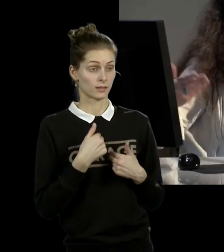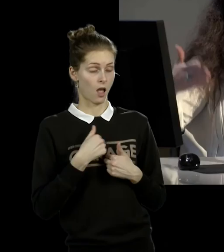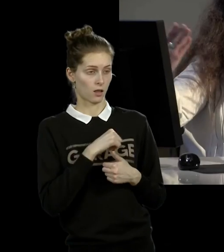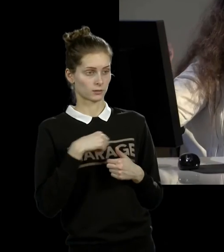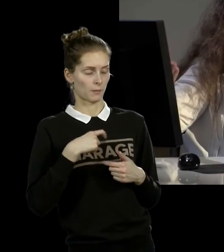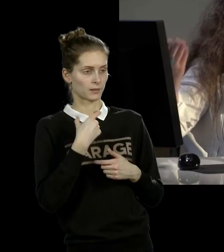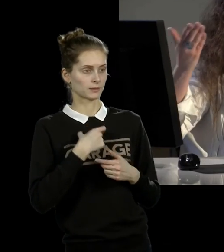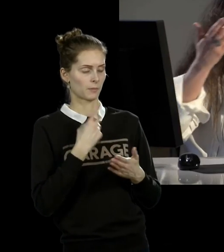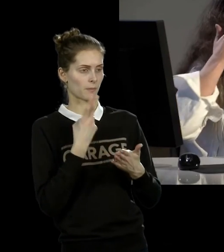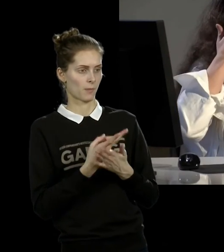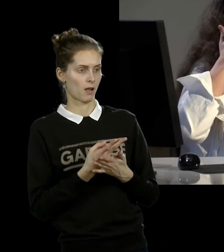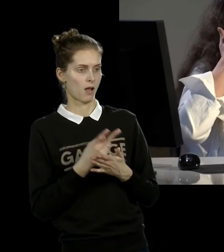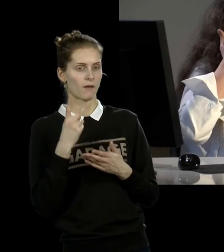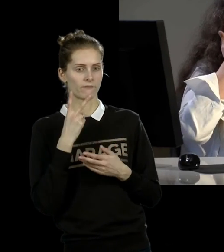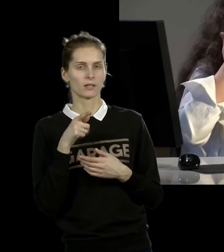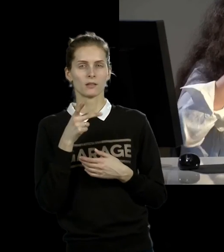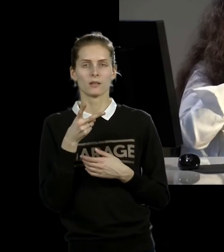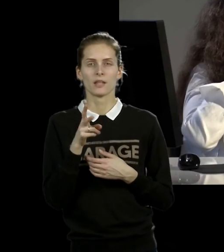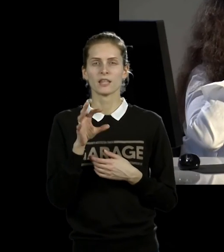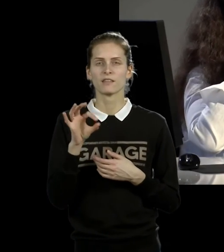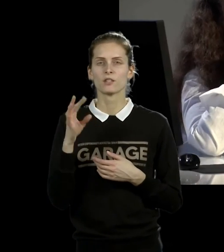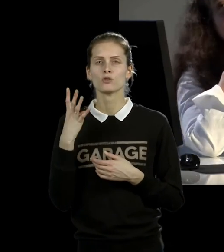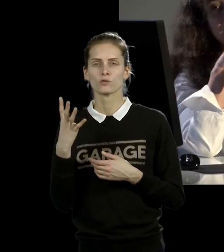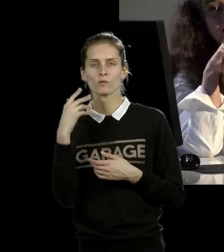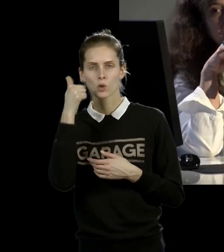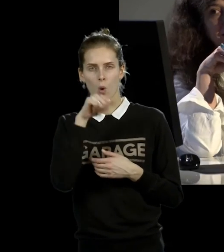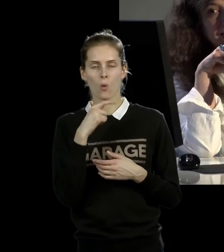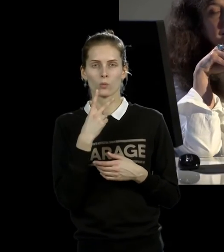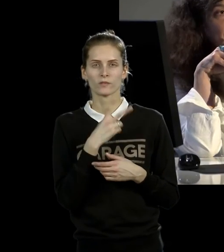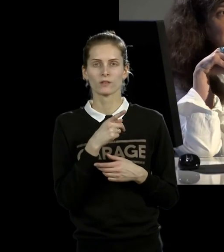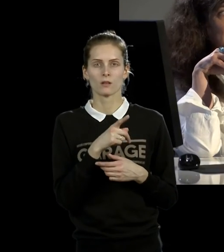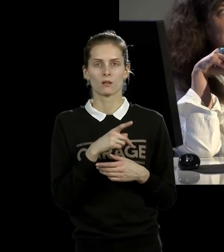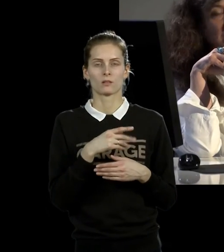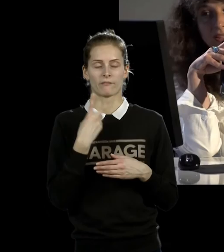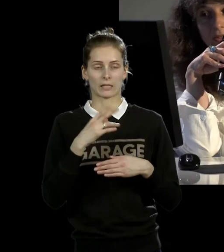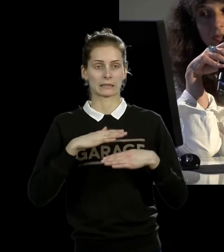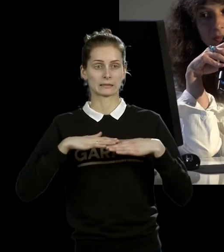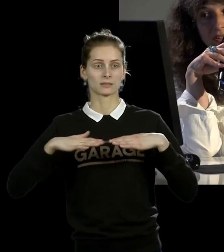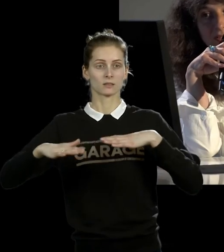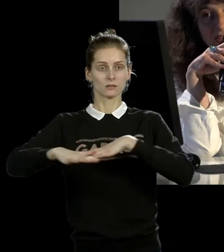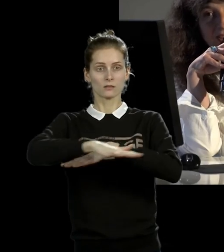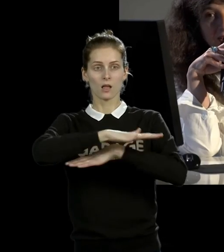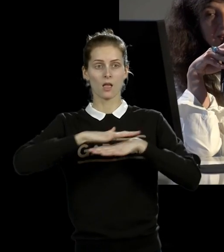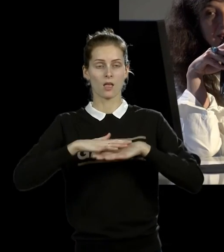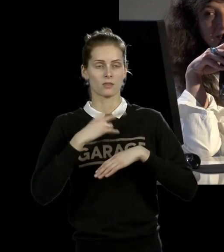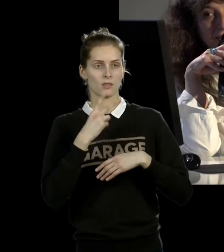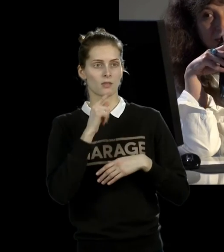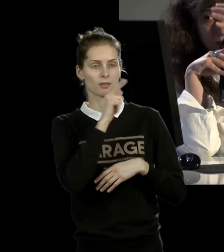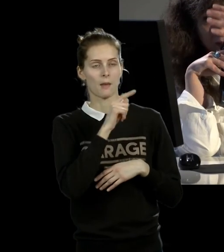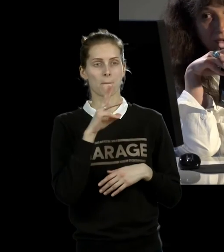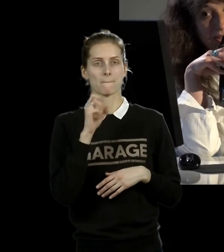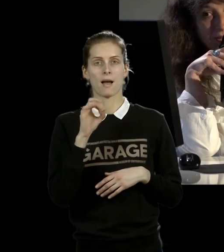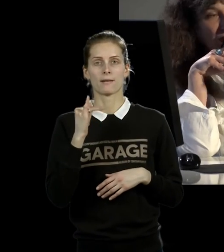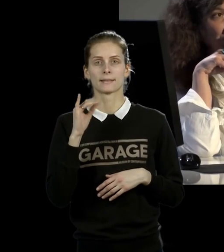здесь вы видите, это 2004 год, довольно поздняя версия. Целая сцена, это показывали на Авеньонском фестивале, целая сцена